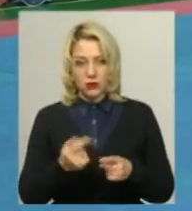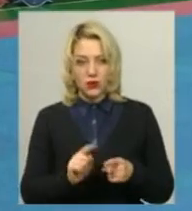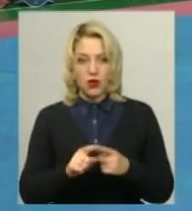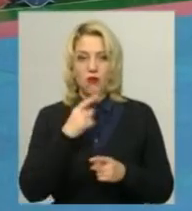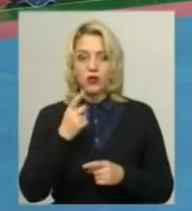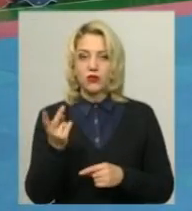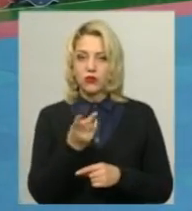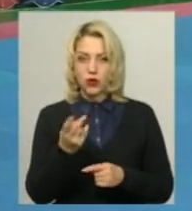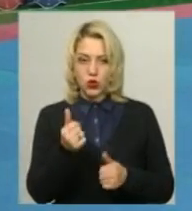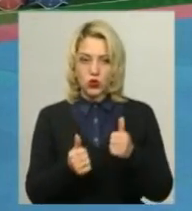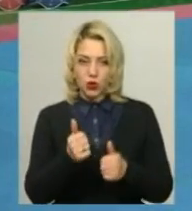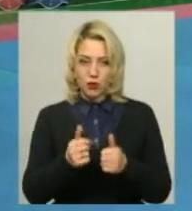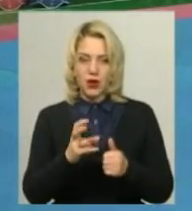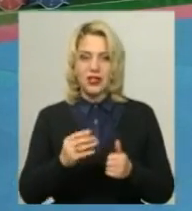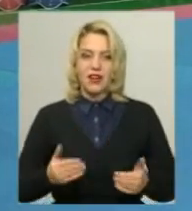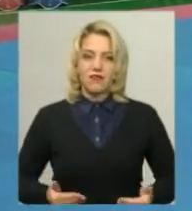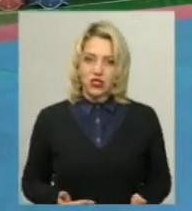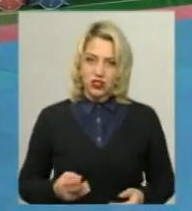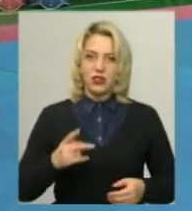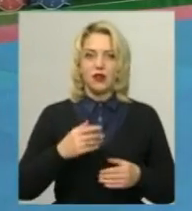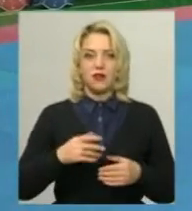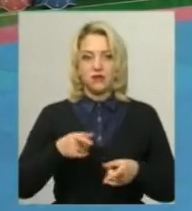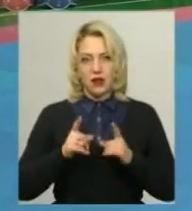кажуть, вони суперниці на Даяні та в житті подруги.